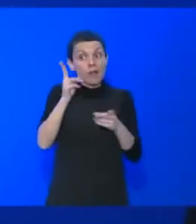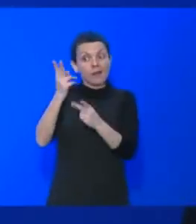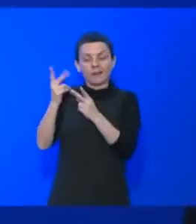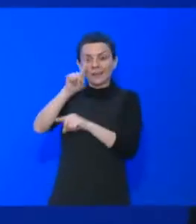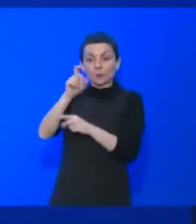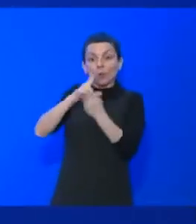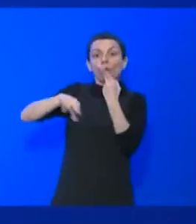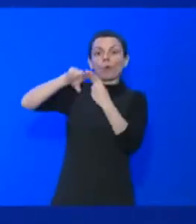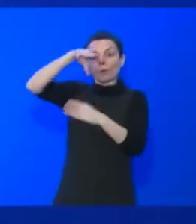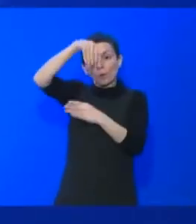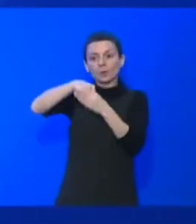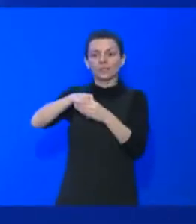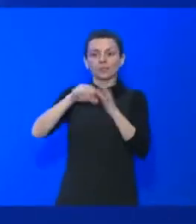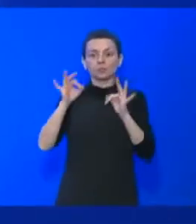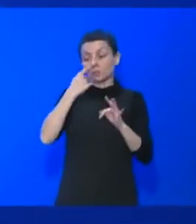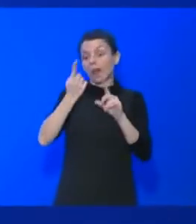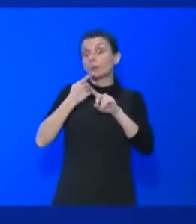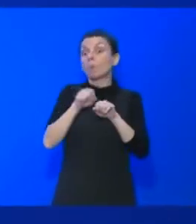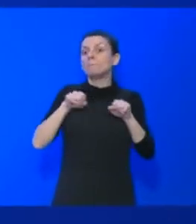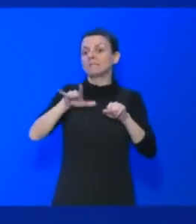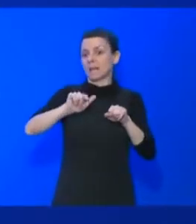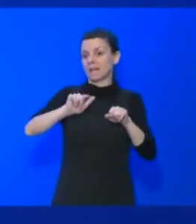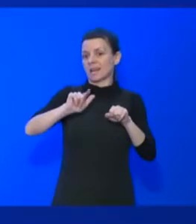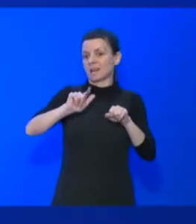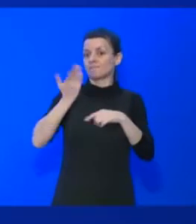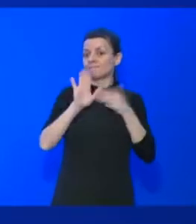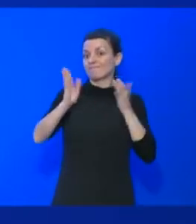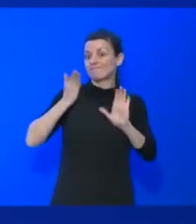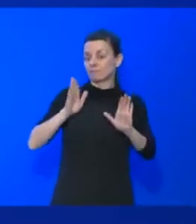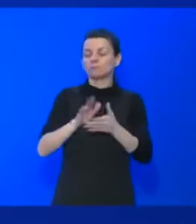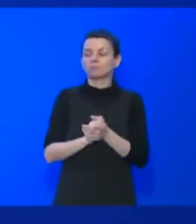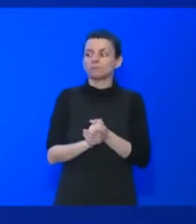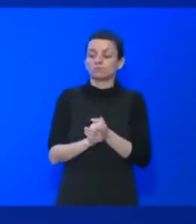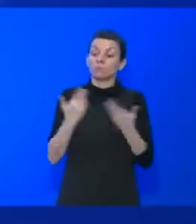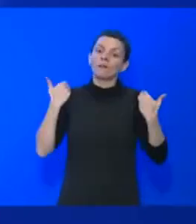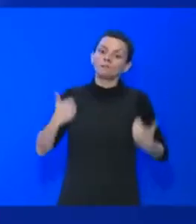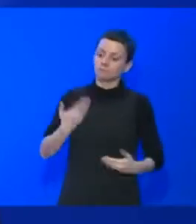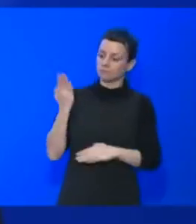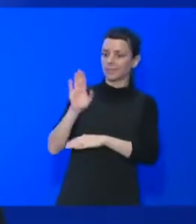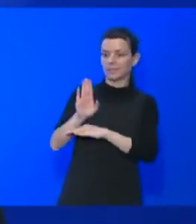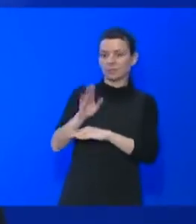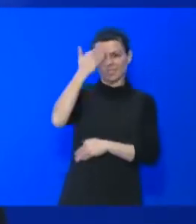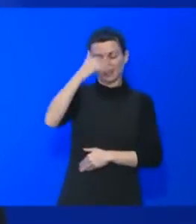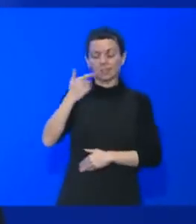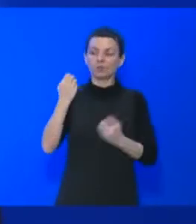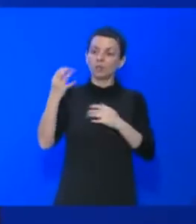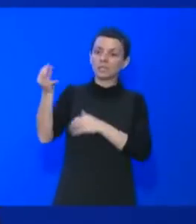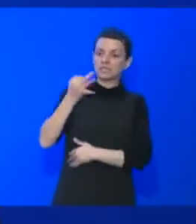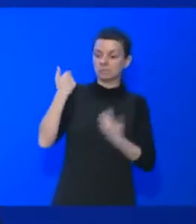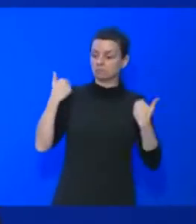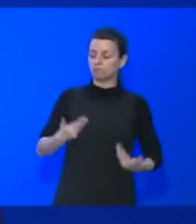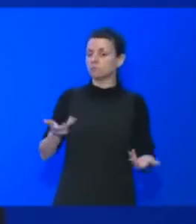importants. Je vais y venir. Je tenais à me présenter. On me dit qu'une femme a multiples facettes.